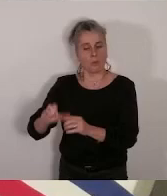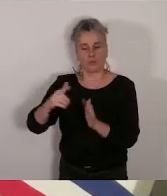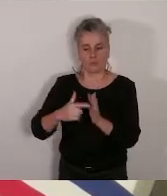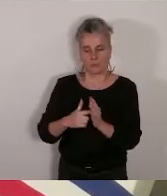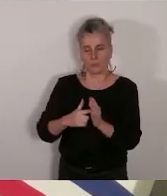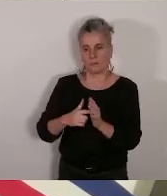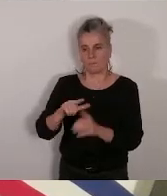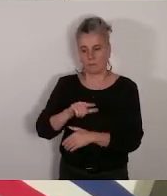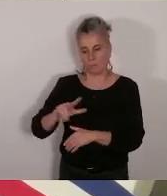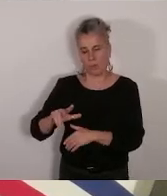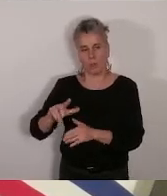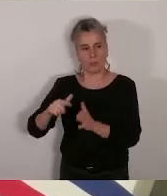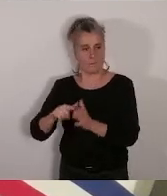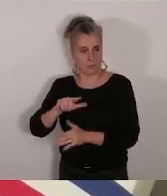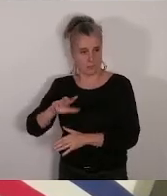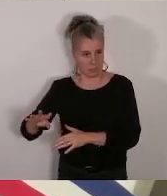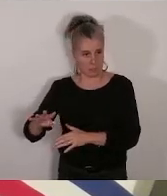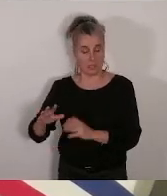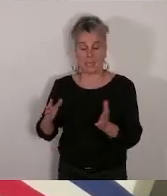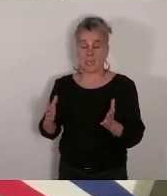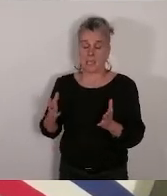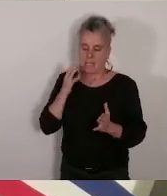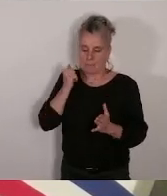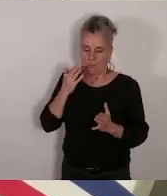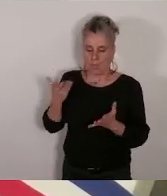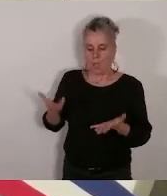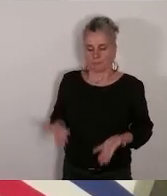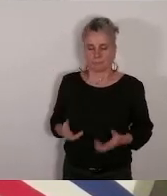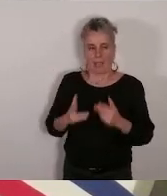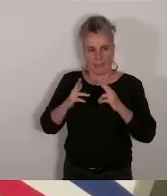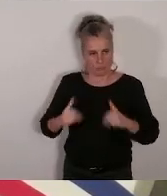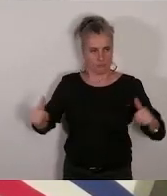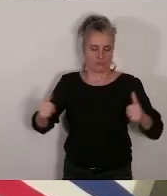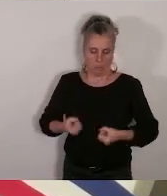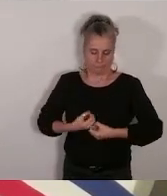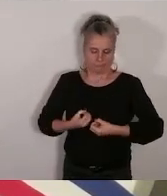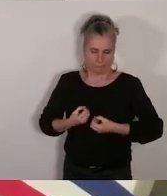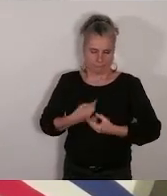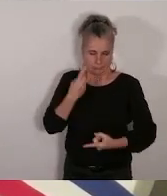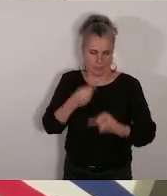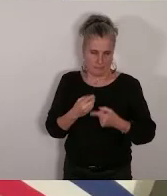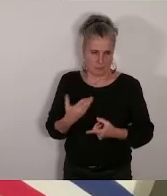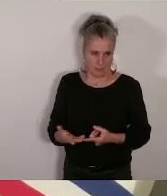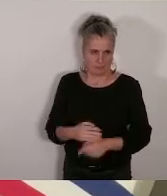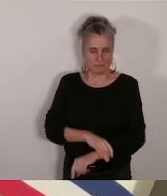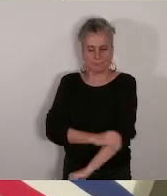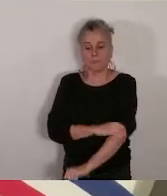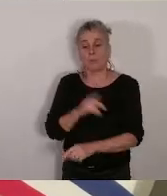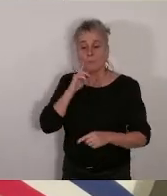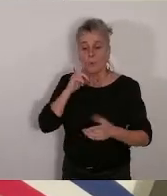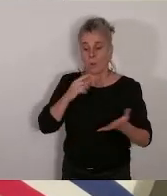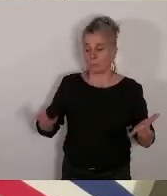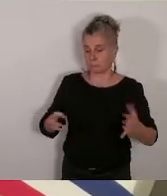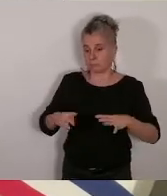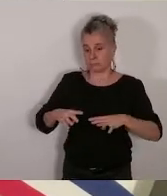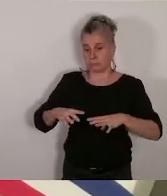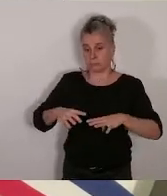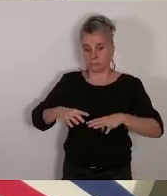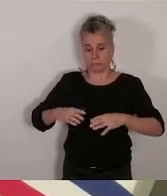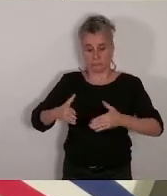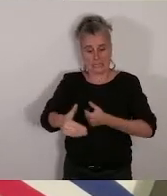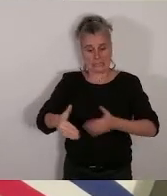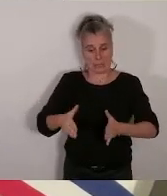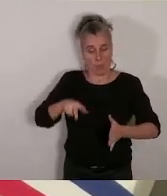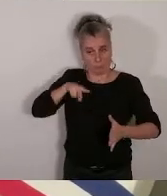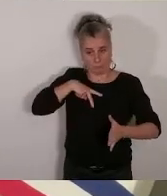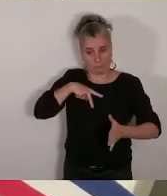en introduction parce qu'on y retrouve de nombreuses opérations d'investissement dans notre secteur que l